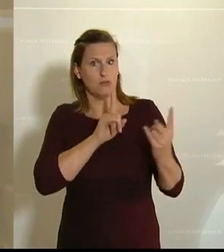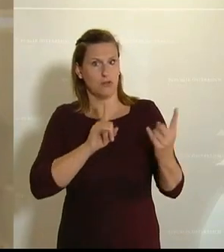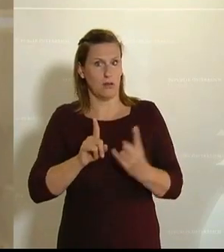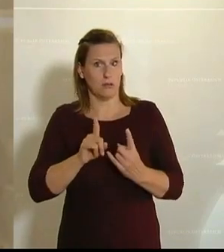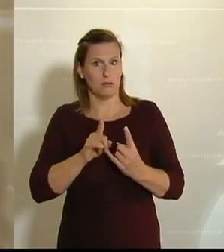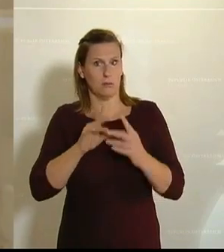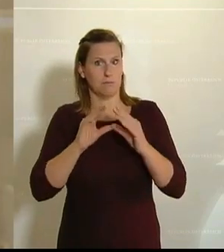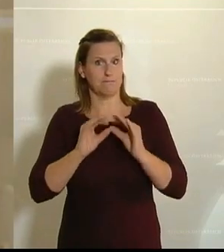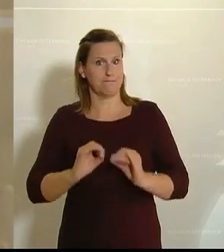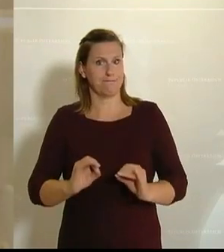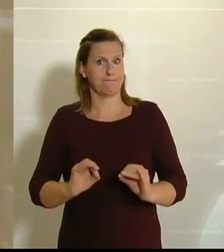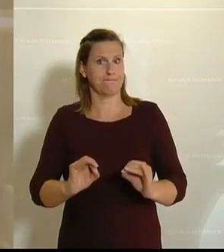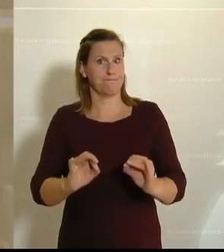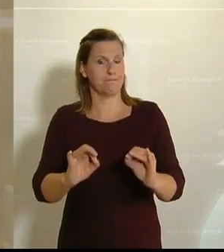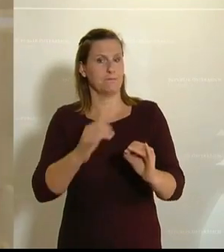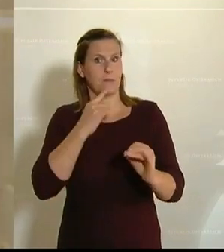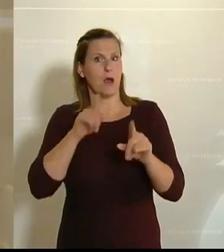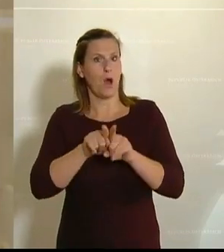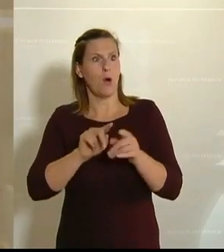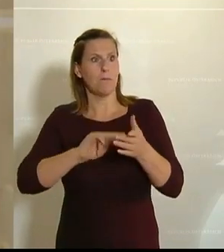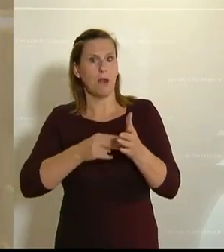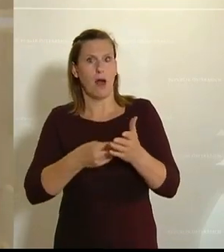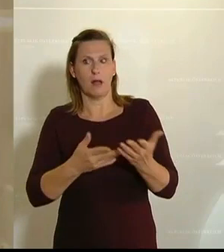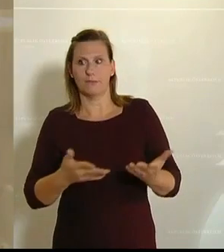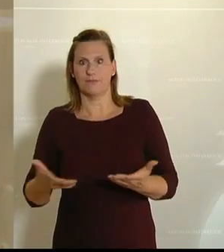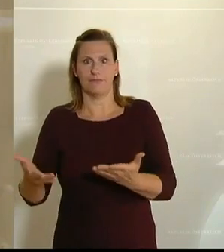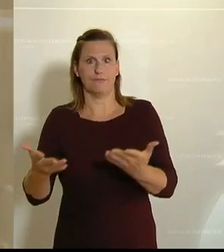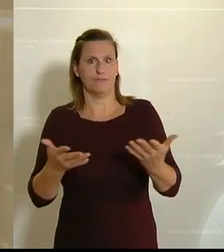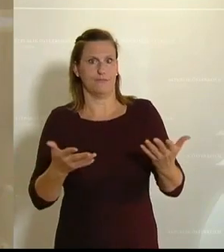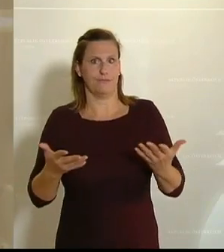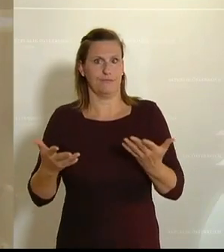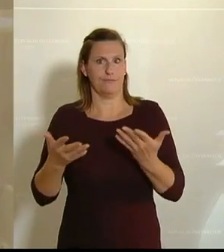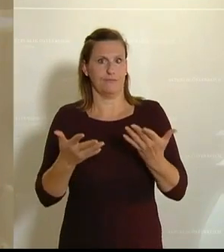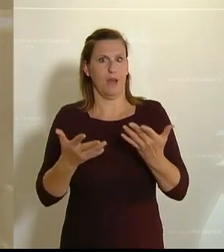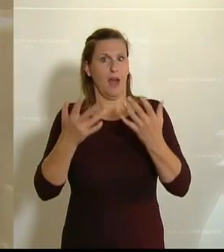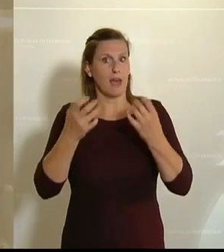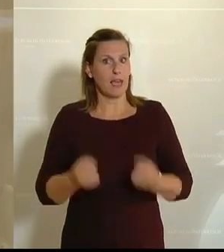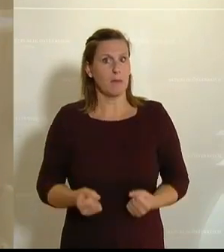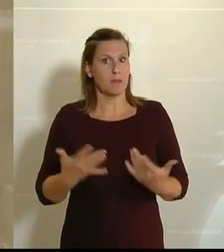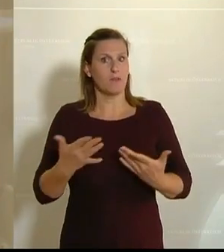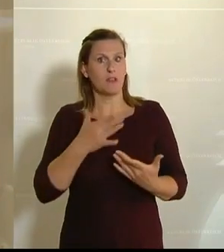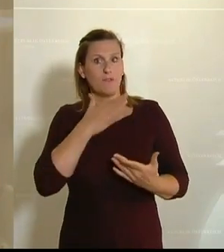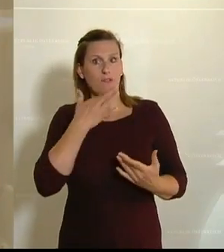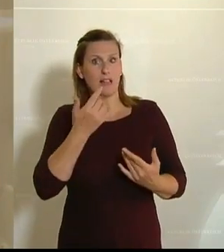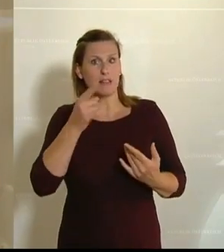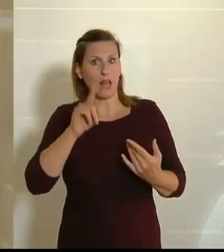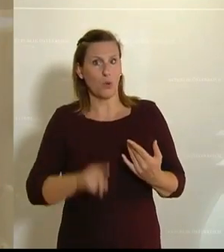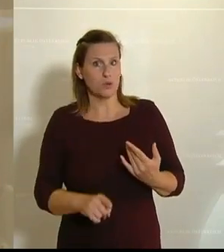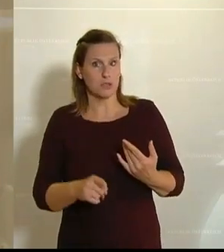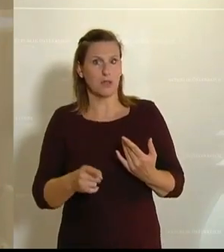weitergehen will, Planlosigkeit. Und das Ergebnis sind tausende bedrohende